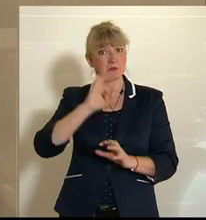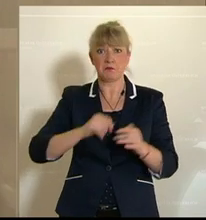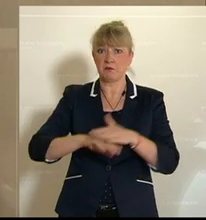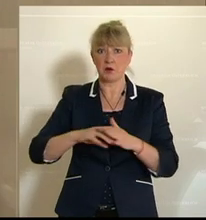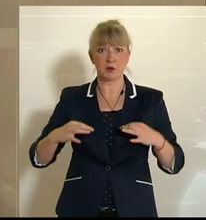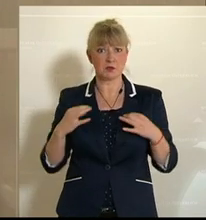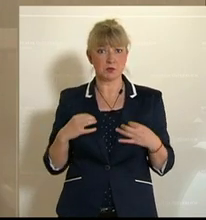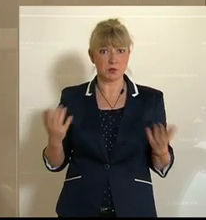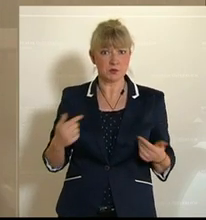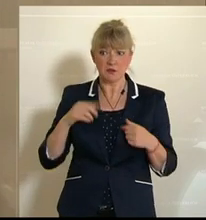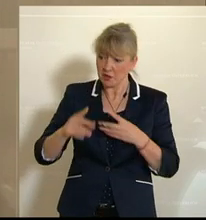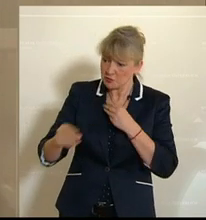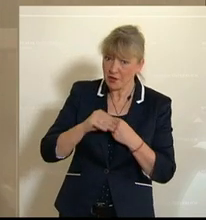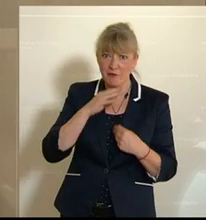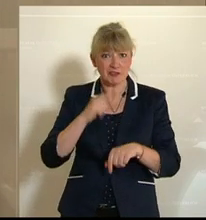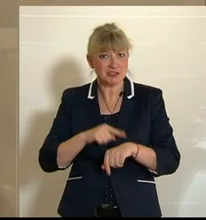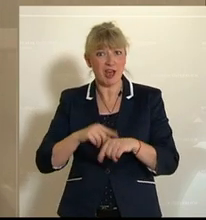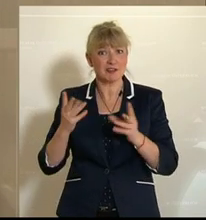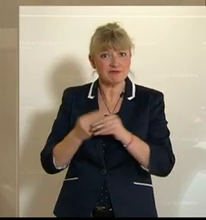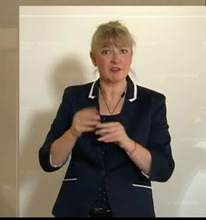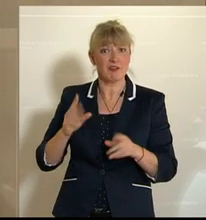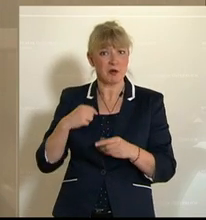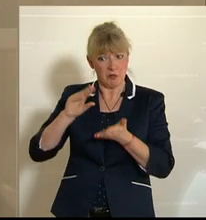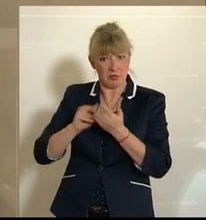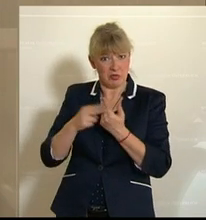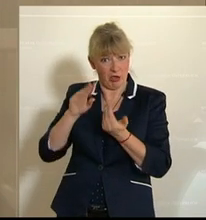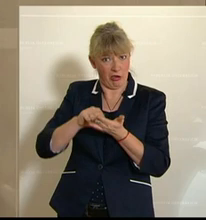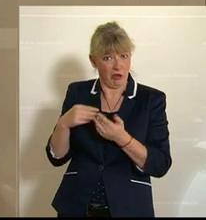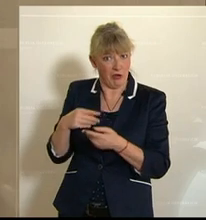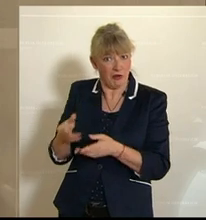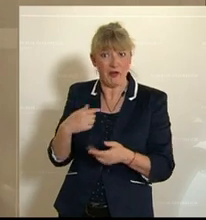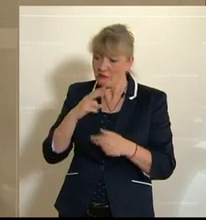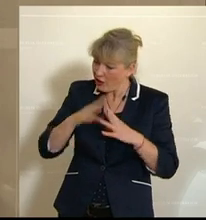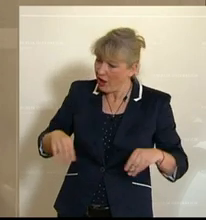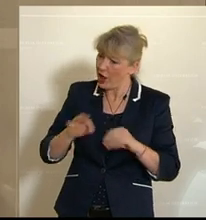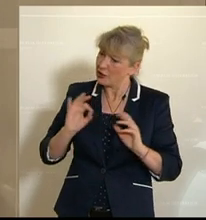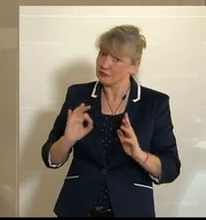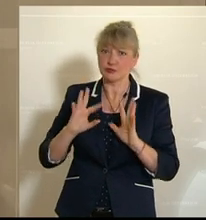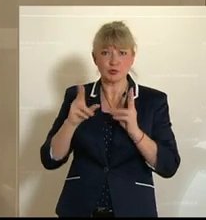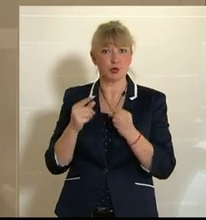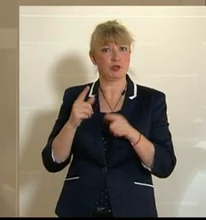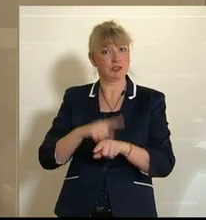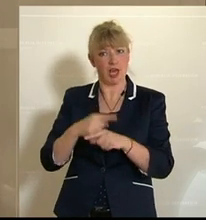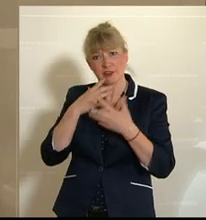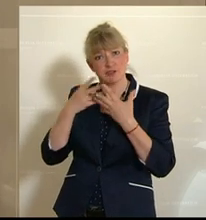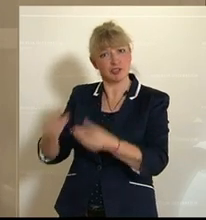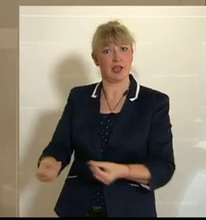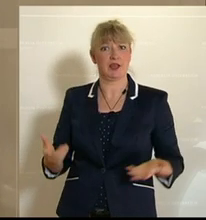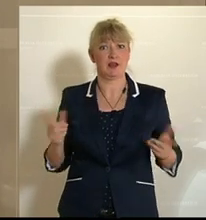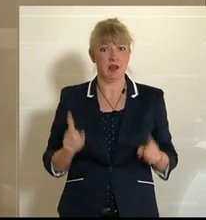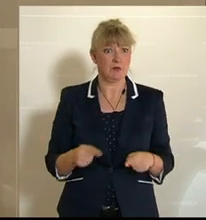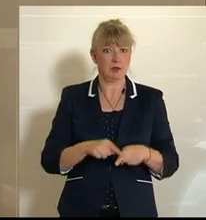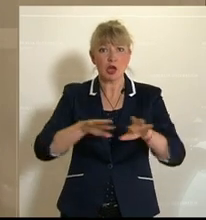ist. Wir können viel Zeit gemeinsam verbringen, da ich nahe dem Heim wohne. Und wir alle wollen ihm noch eine halbwegs lebenswerte Zeit schenken. Da werden